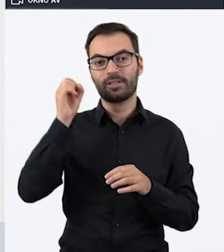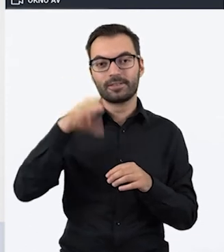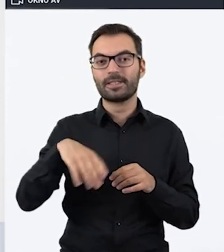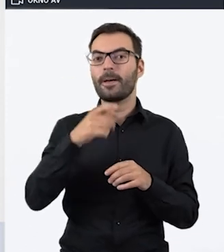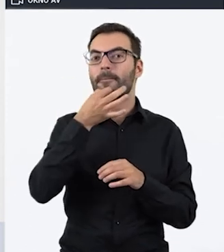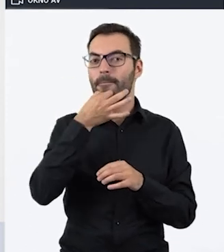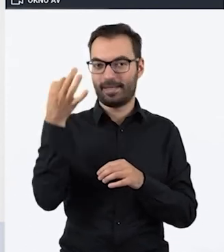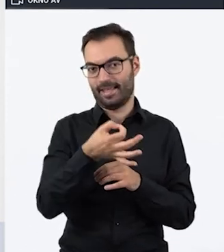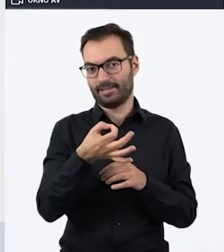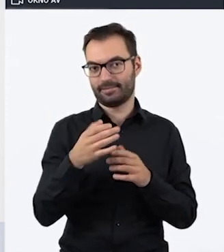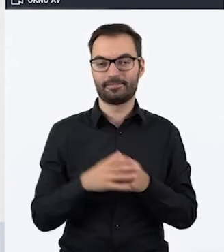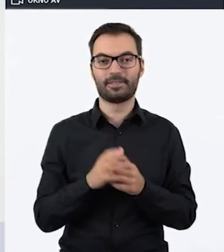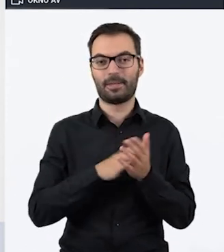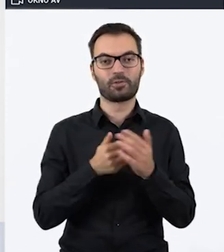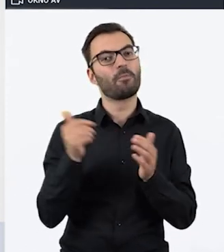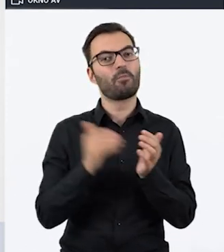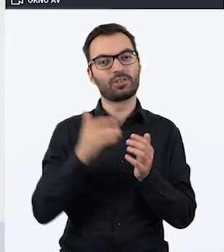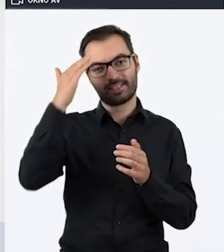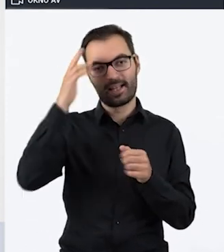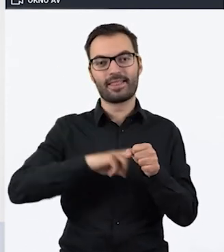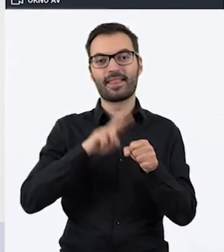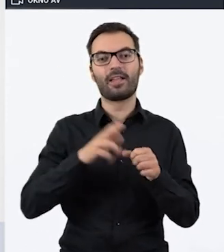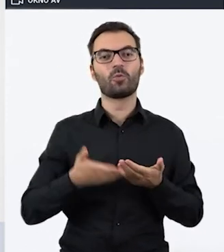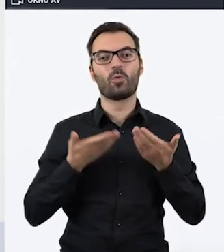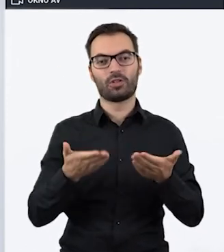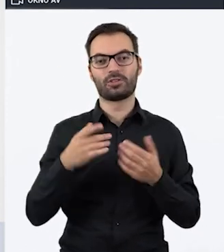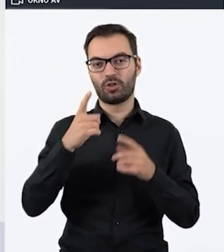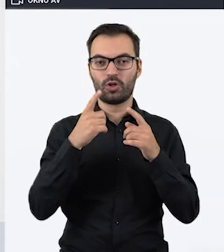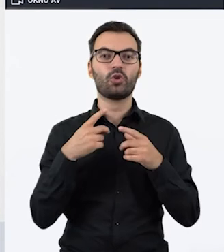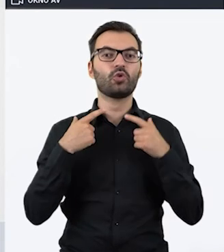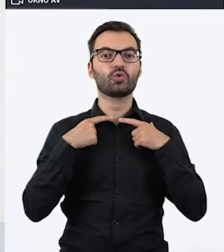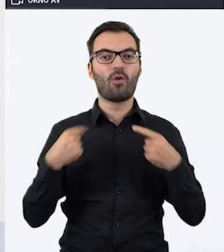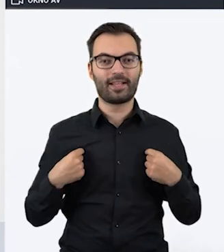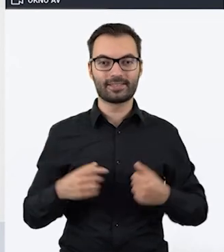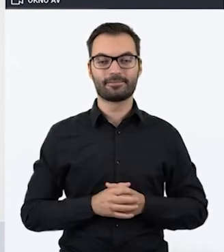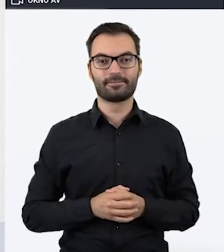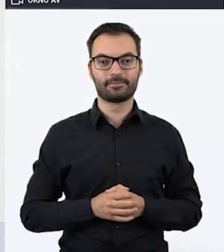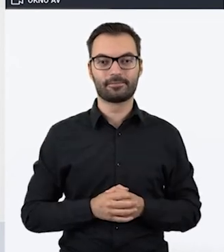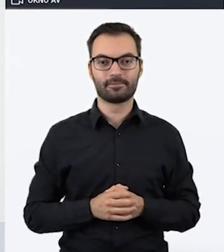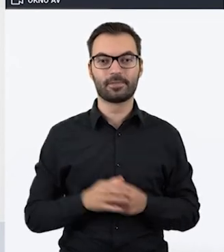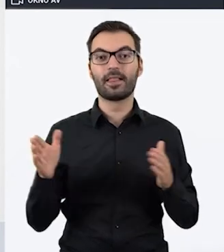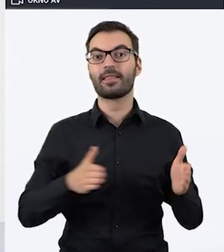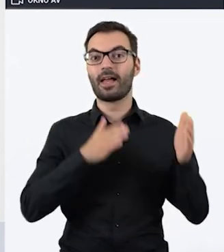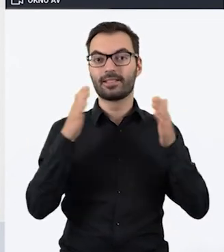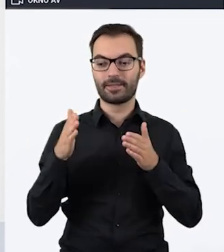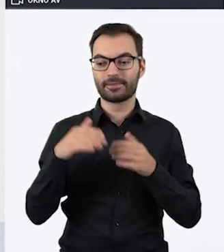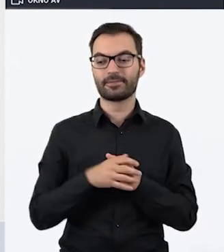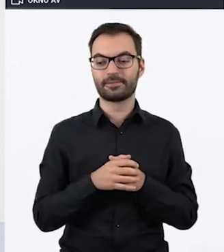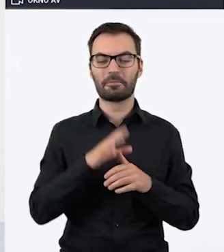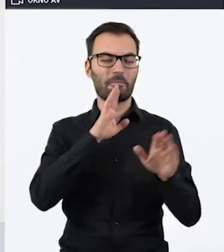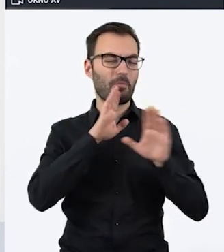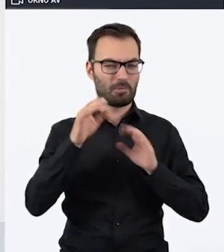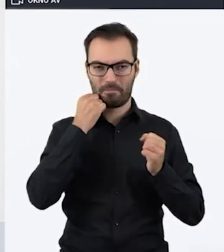ukryć pytanie, które na przykład będzie wymagało znajomości daty urodzenia Juliusza Słowackiego. Kolejny generator, bardzo podobny do